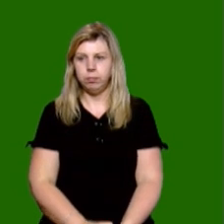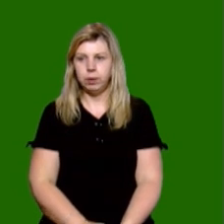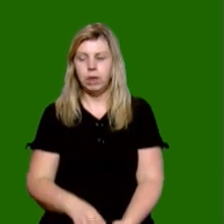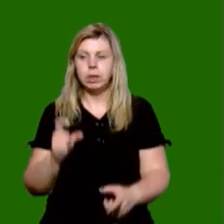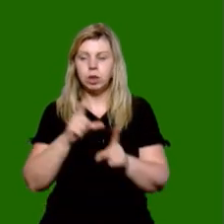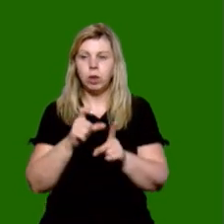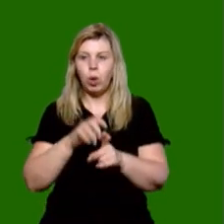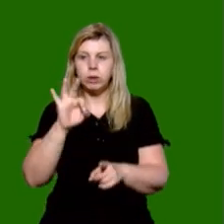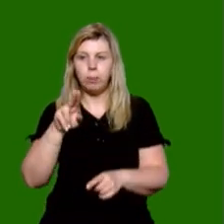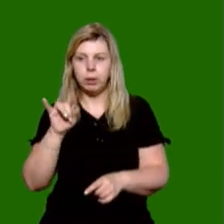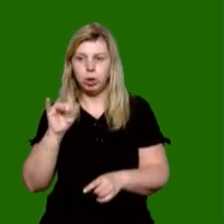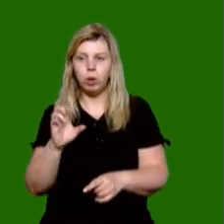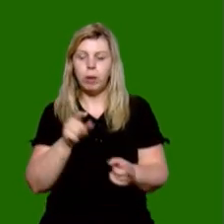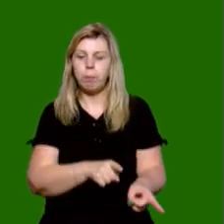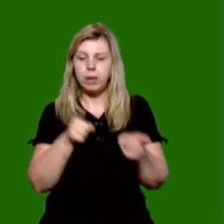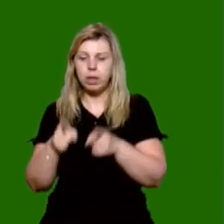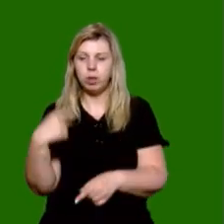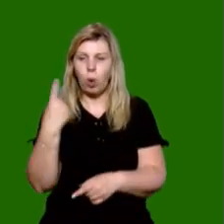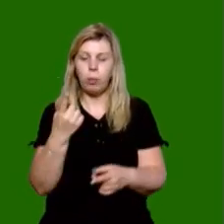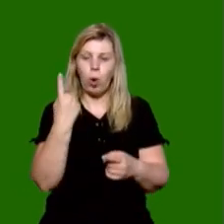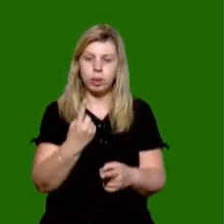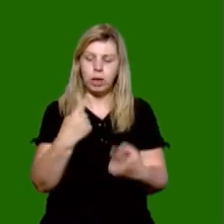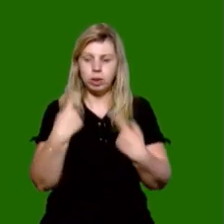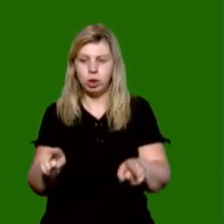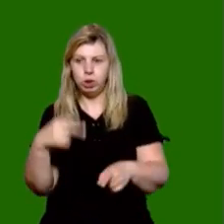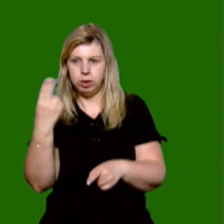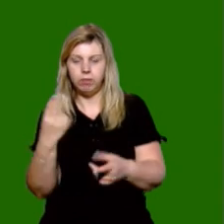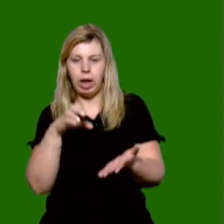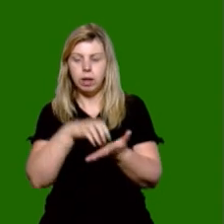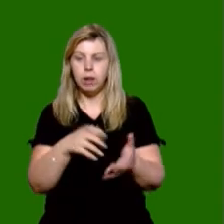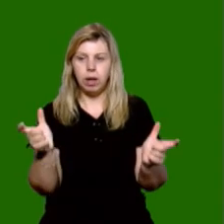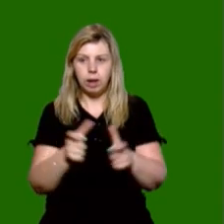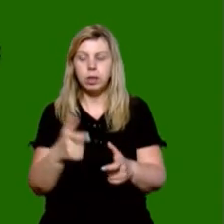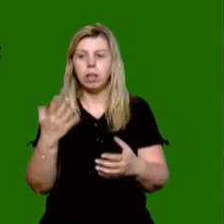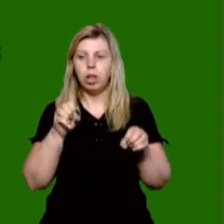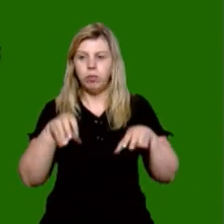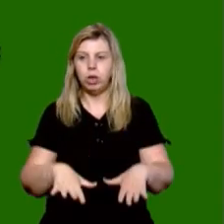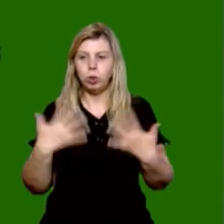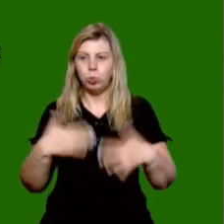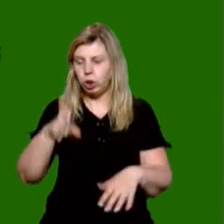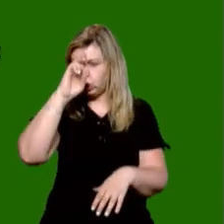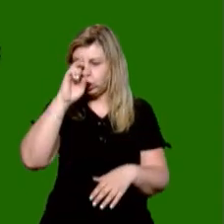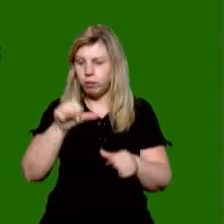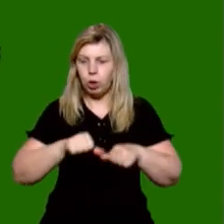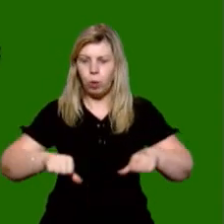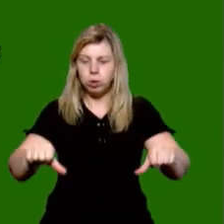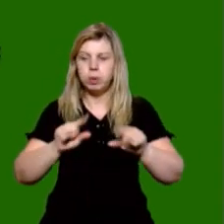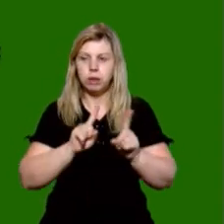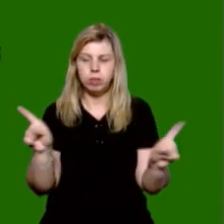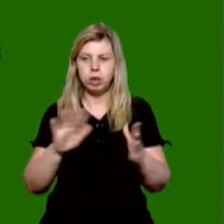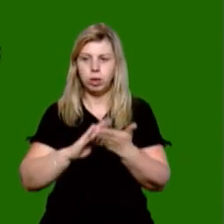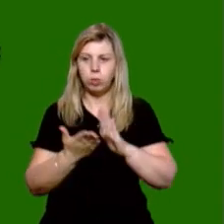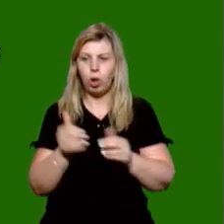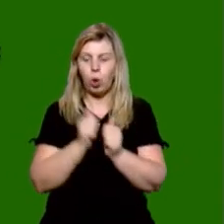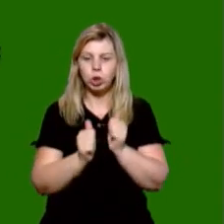За словами Олексія Петрова, перехід області з однієї до іншої зони карантинних обмажень вирішуватиме вже Державна комісія з надзвичайних